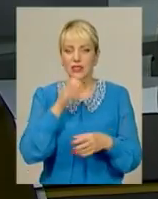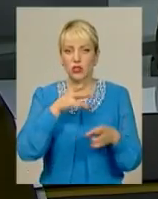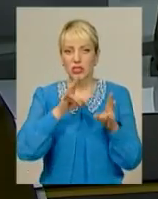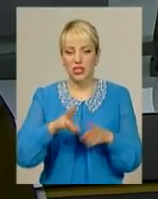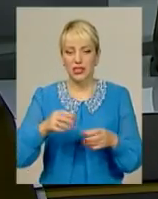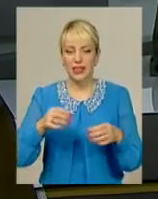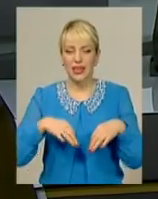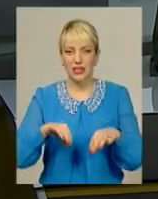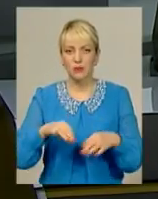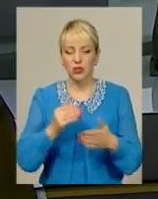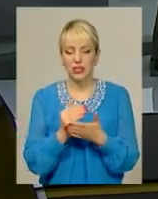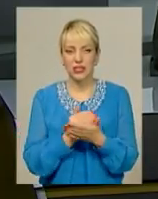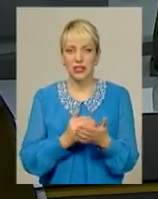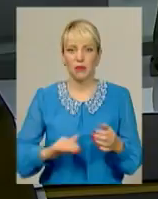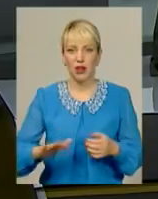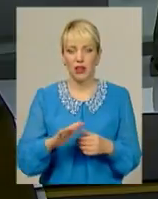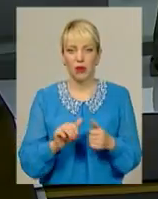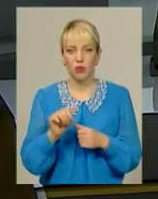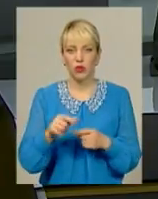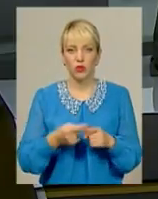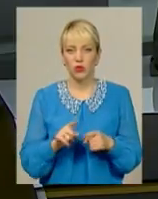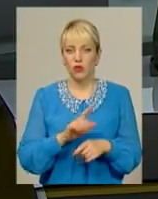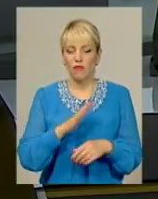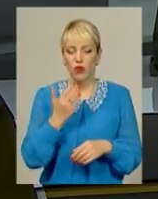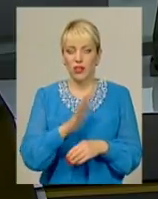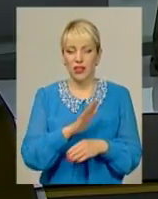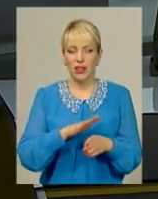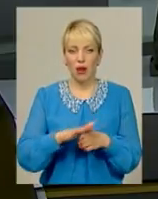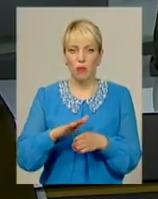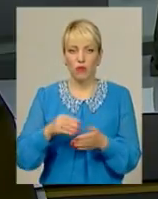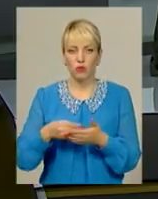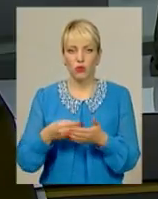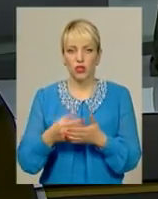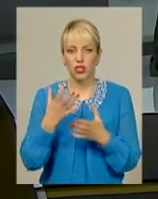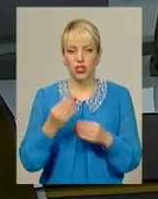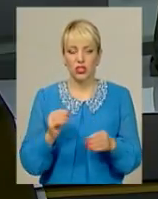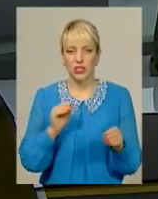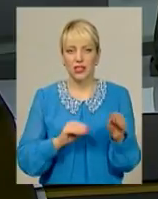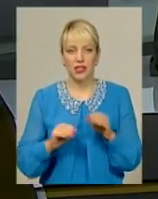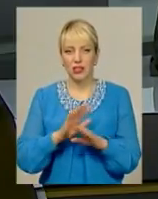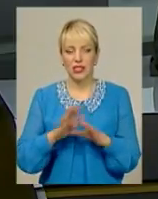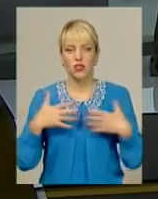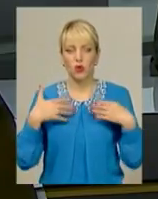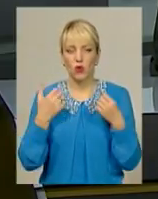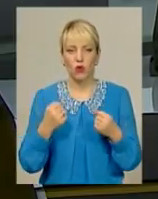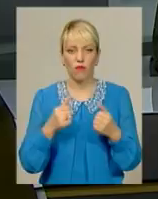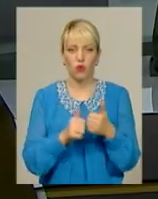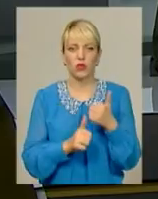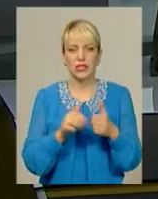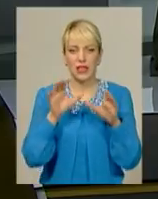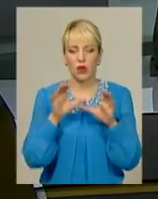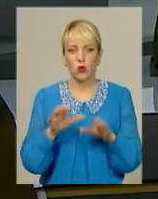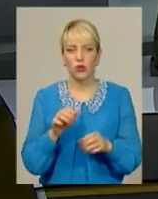транспортна система краю. Окрім того, що вони не наповнюють бюджет, то ще й складають нездорову конкуренцію законним